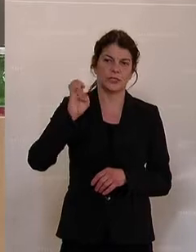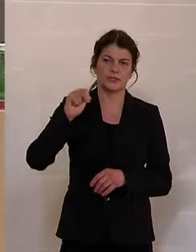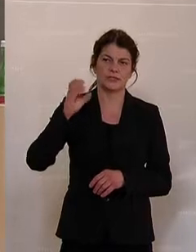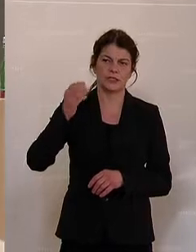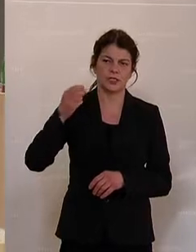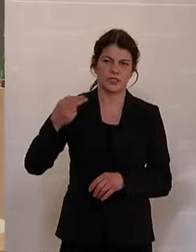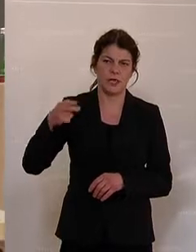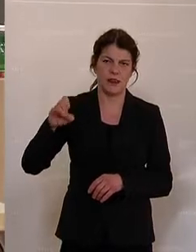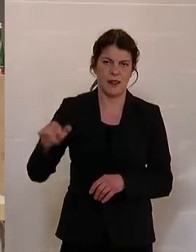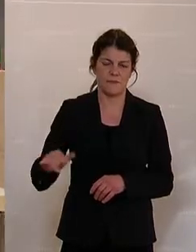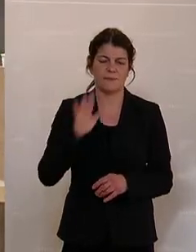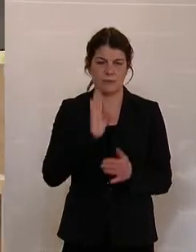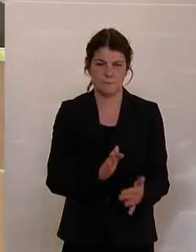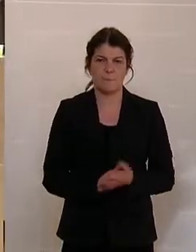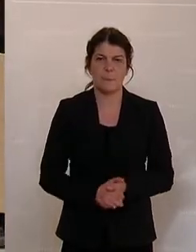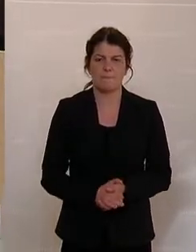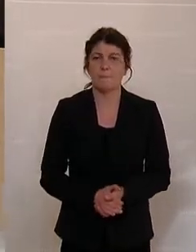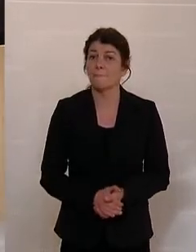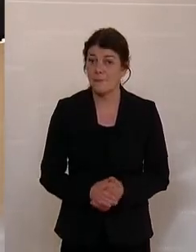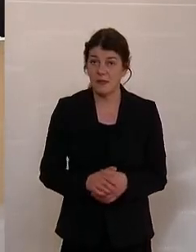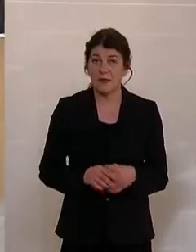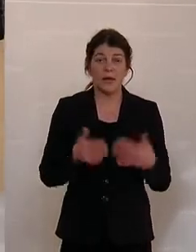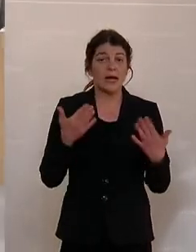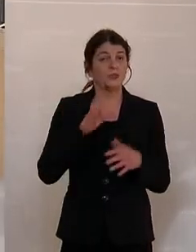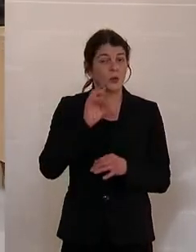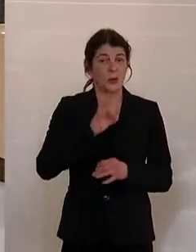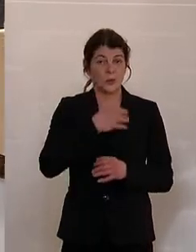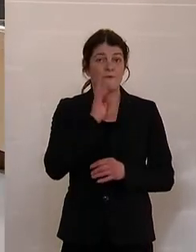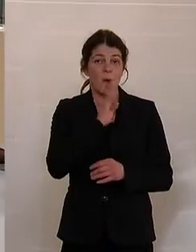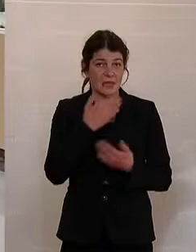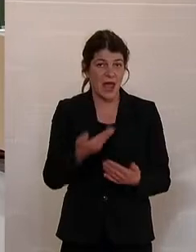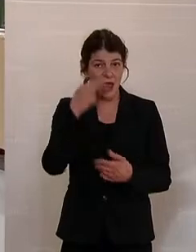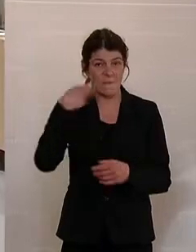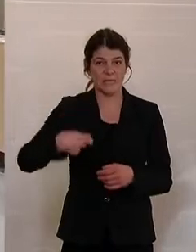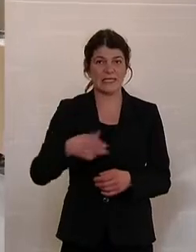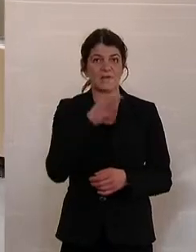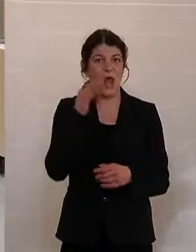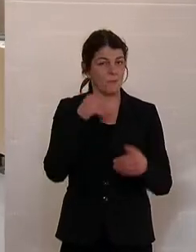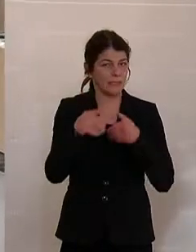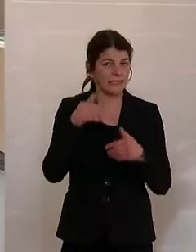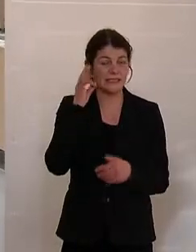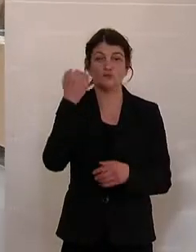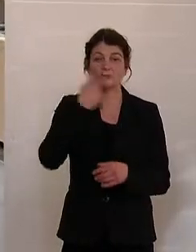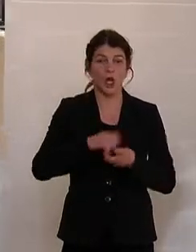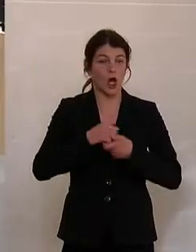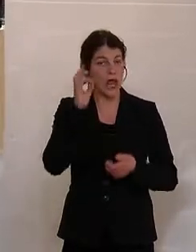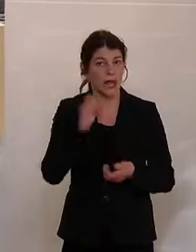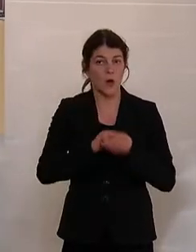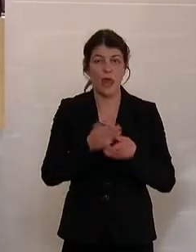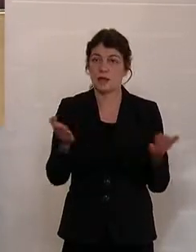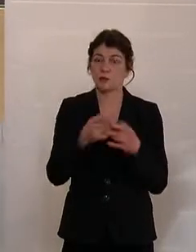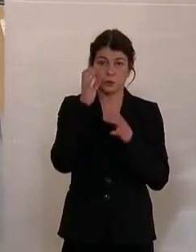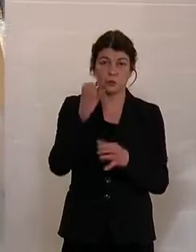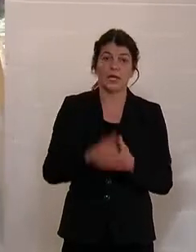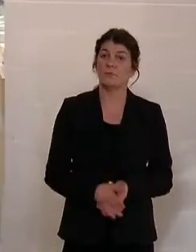Nun Carmen Geitler-Gincelli, geboren in Innsbruck. Sehr geehrte Frau Ministerin, geschätzte Kolleginnen und Kollegen und Zuseher,